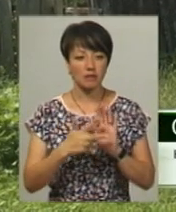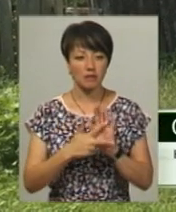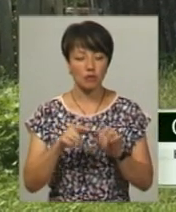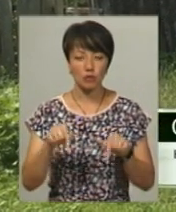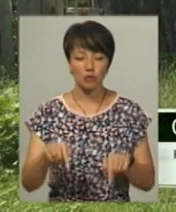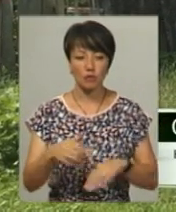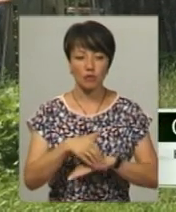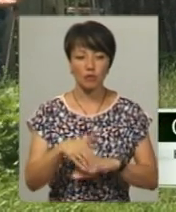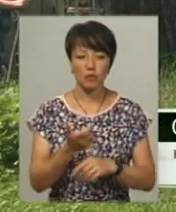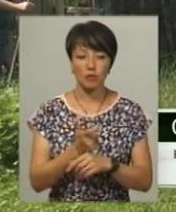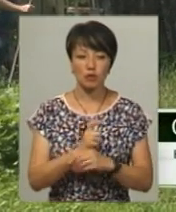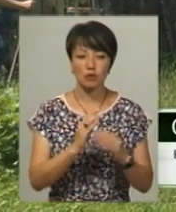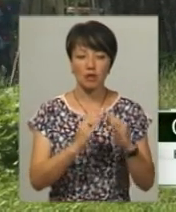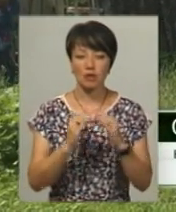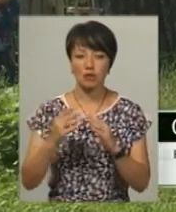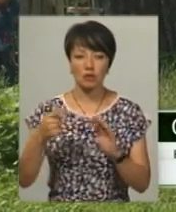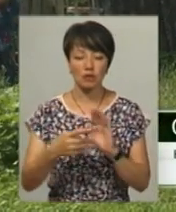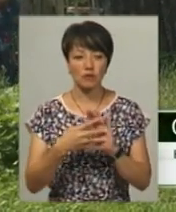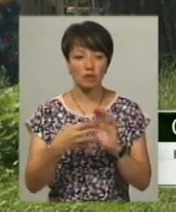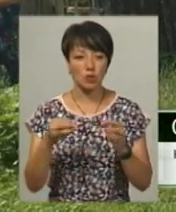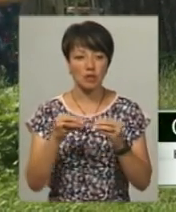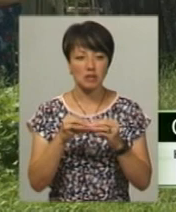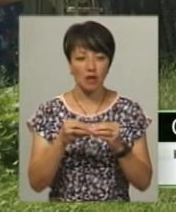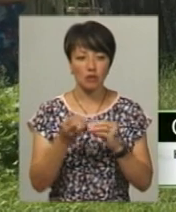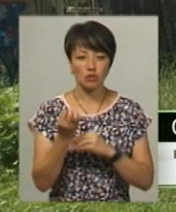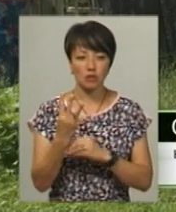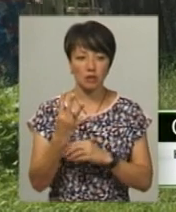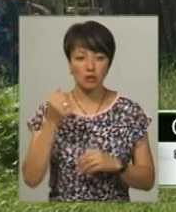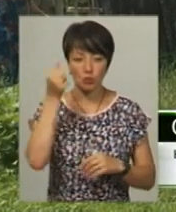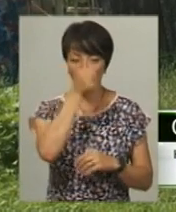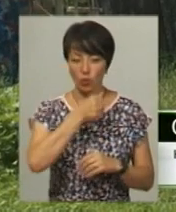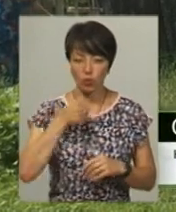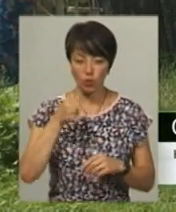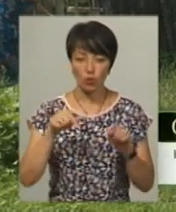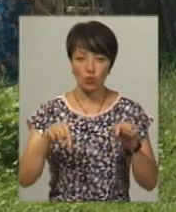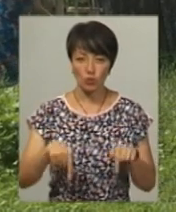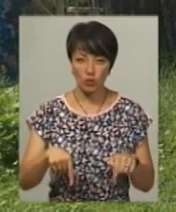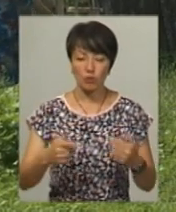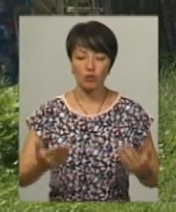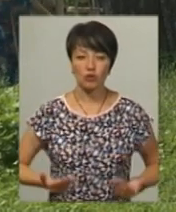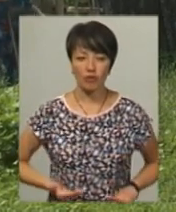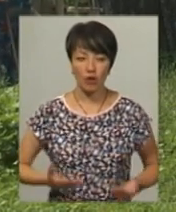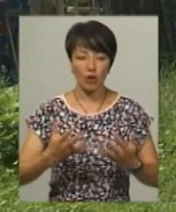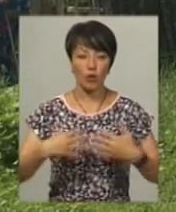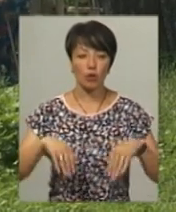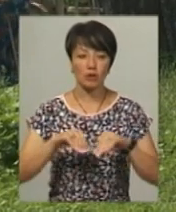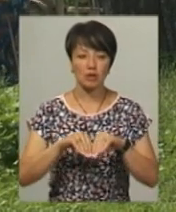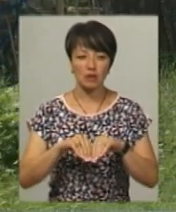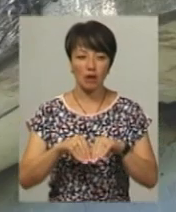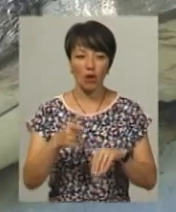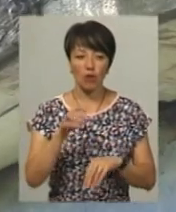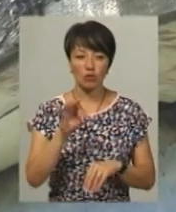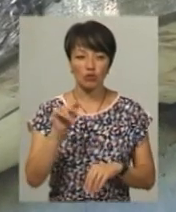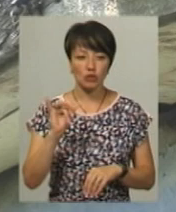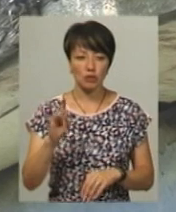Юхимівцях більшість хатів 1910-14 року. Саме тут і проживає родина гончарів.